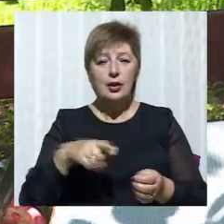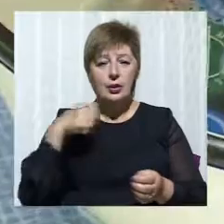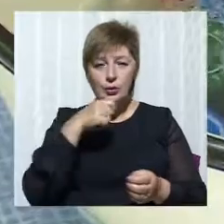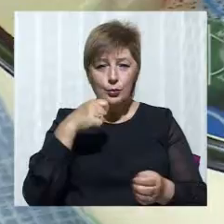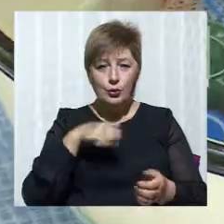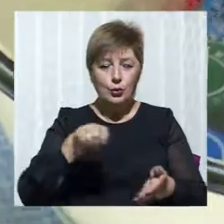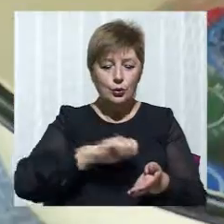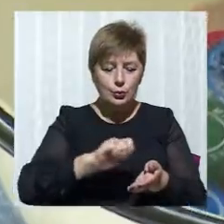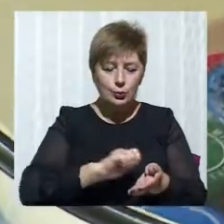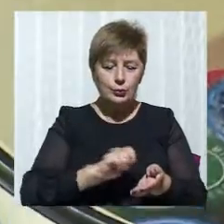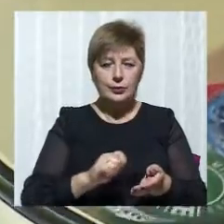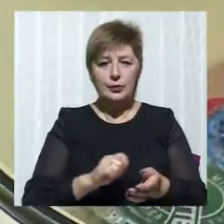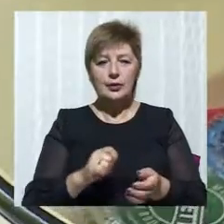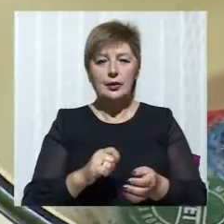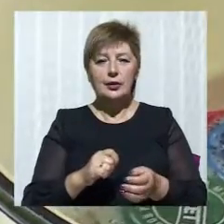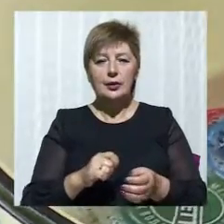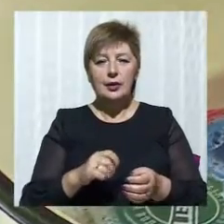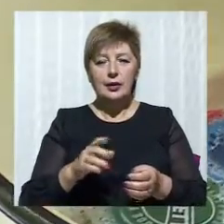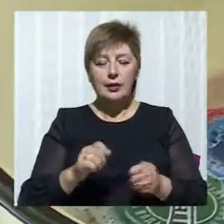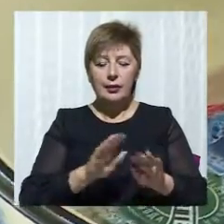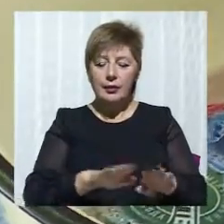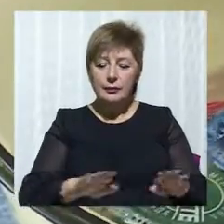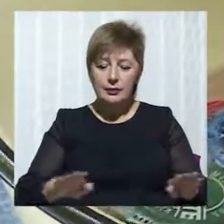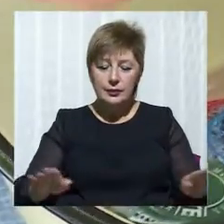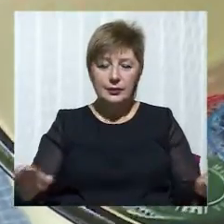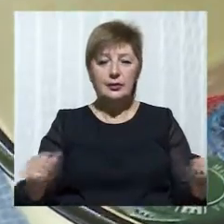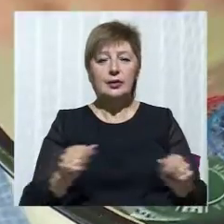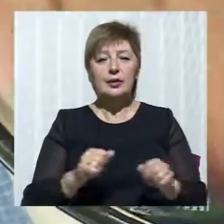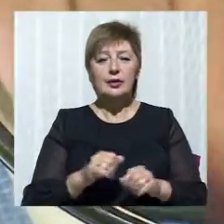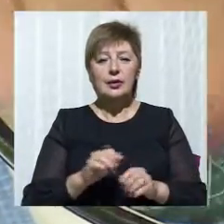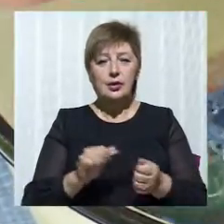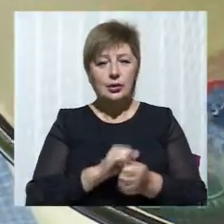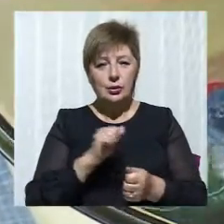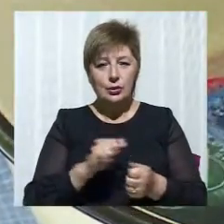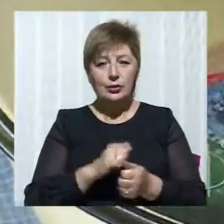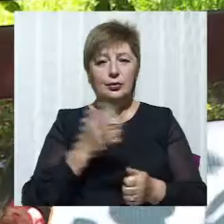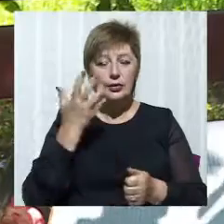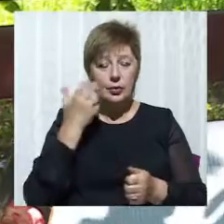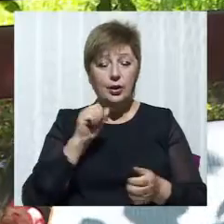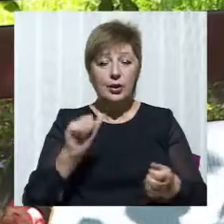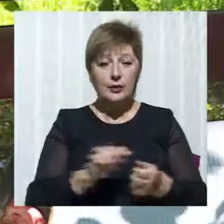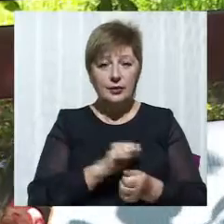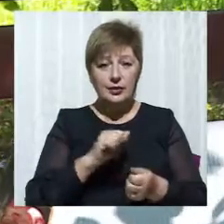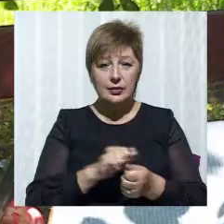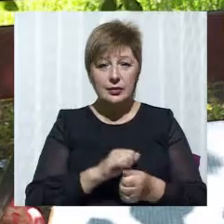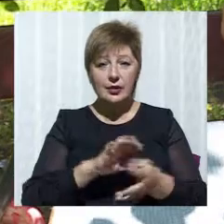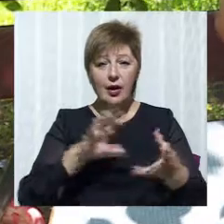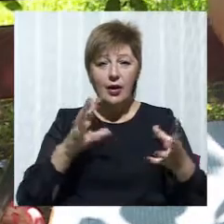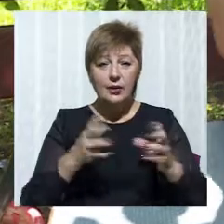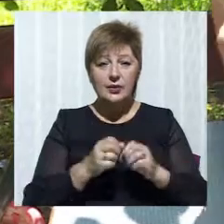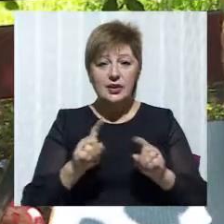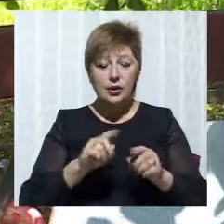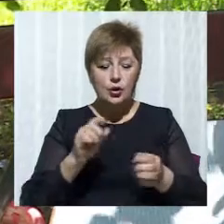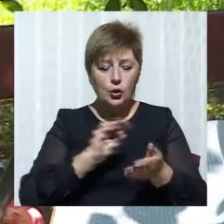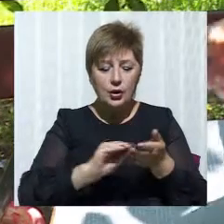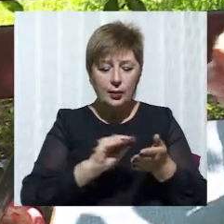кожну пробку. Вимала її на великий рушник на балконі чи біля батареї. Сохнуть. Коли вони висохли, беру лезо і лезом все, що написано на